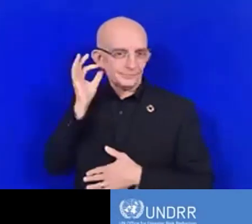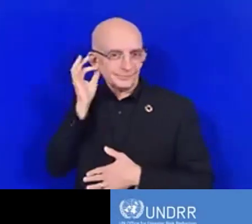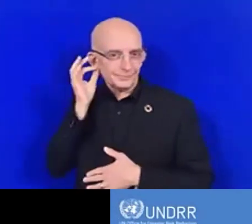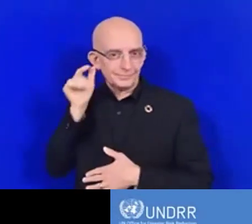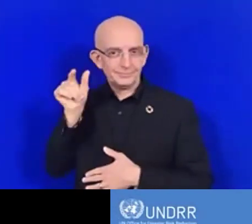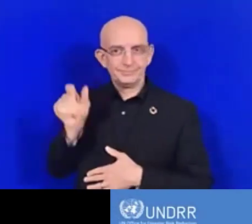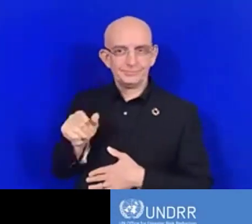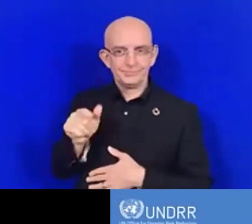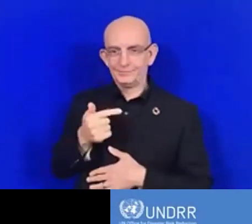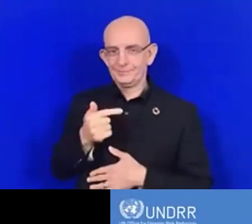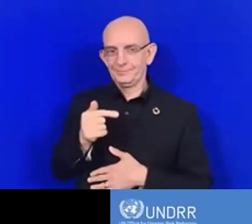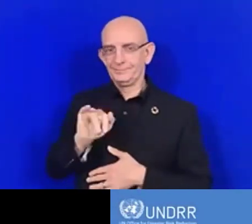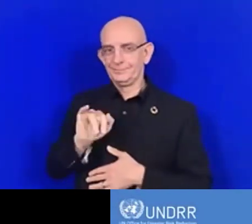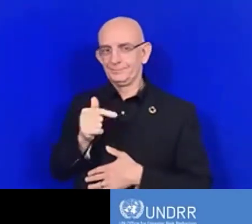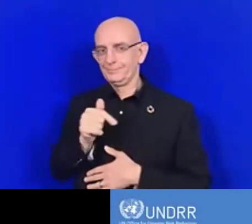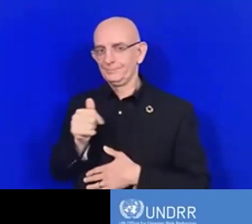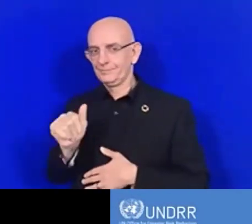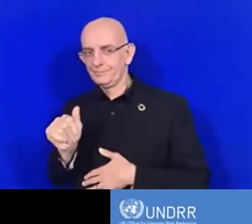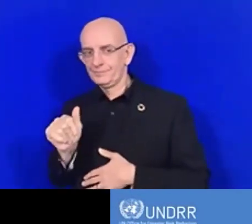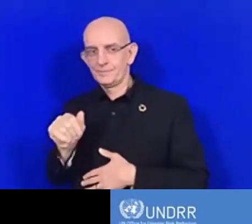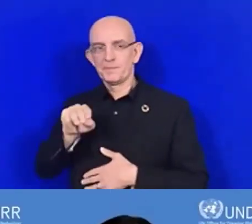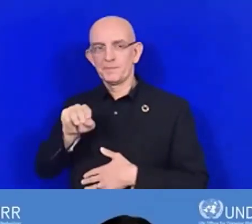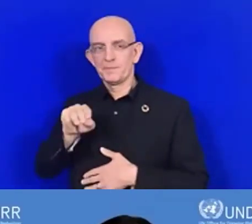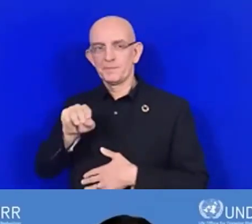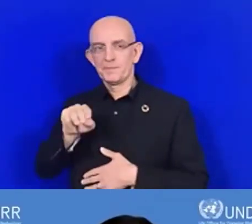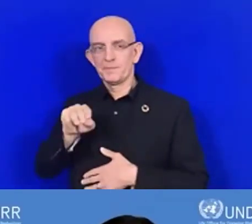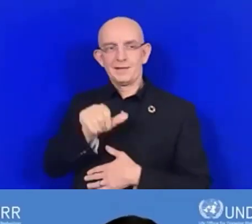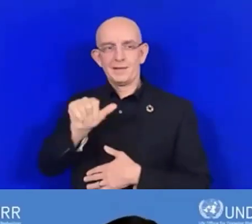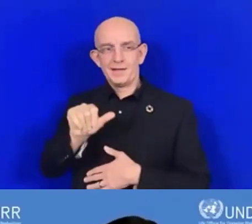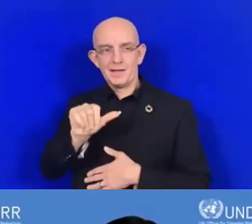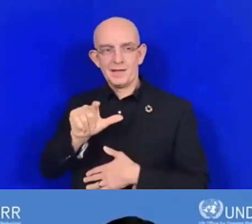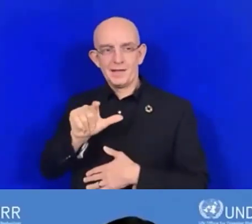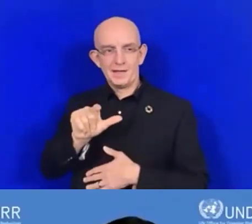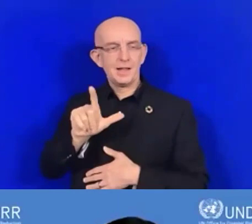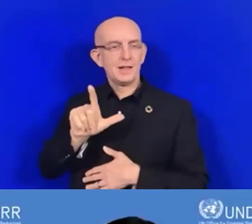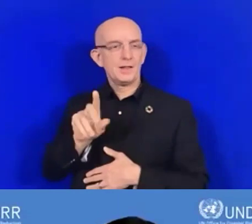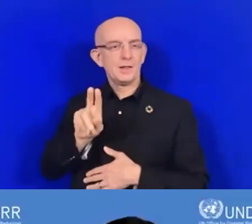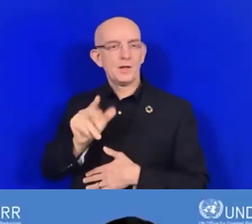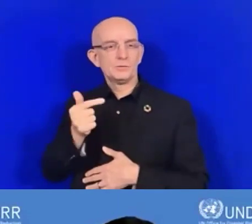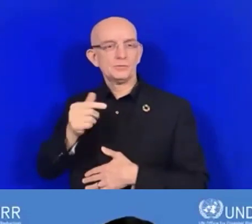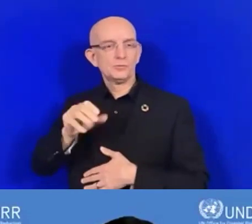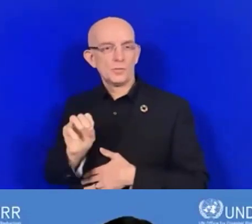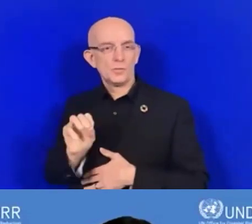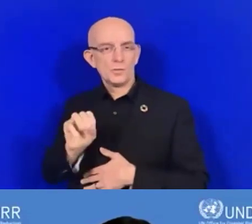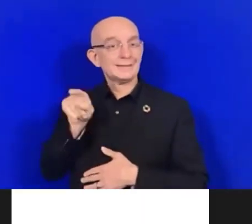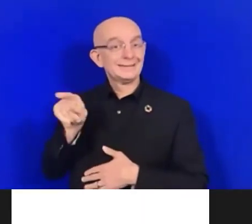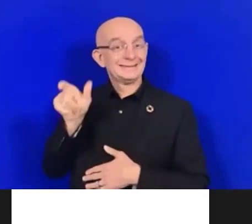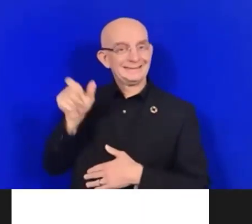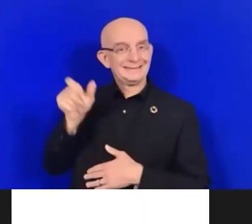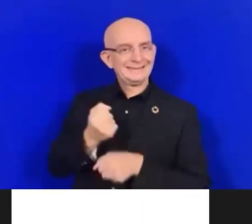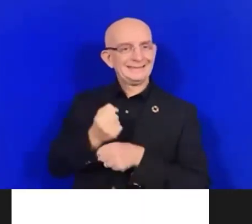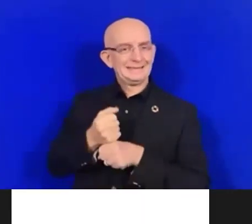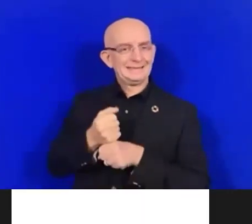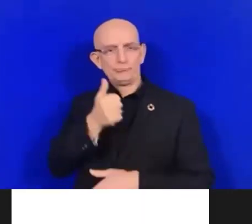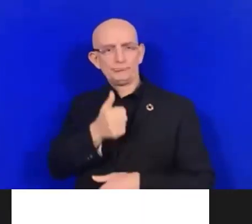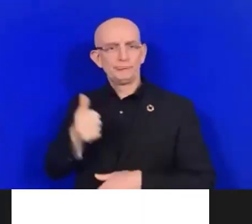des politiques de développement au ministère des Affaires étrangères de Finlande. Madame, vous avez la parole.